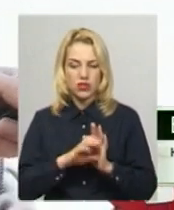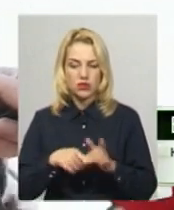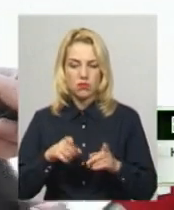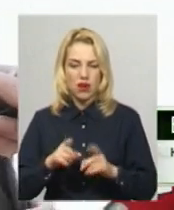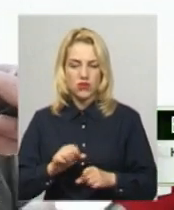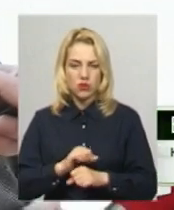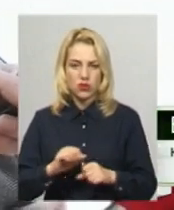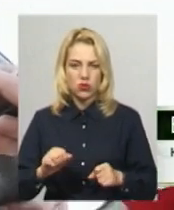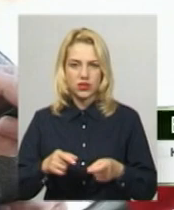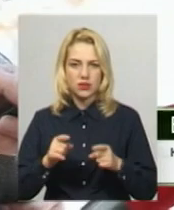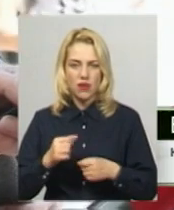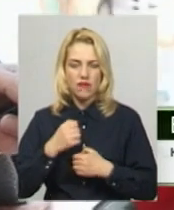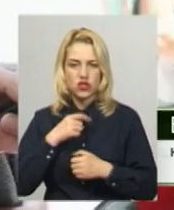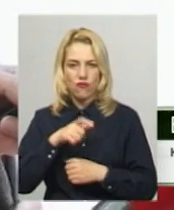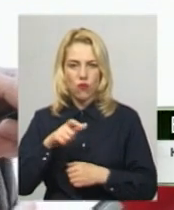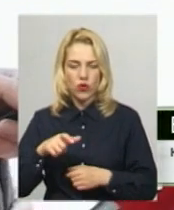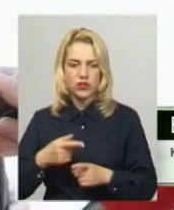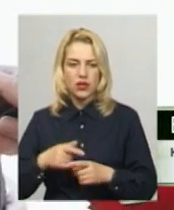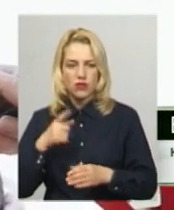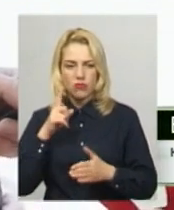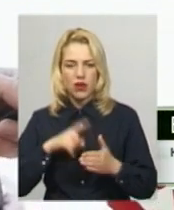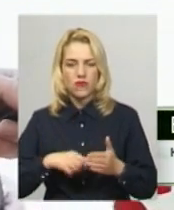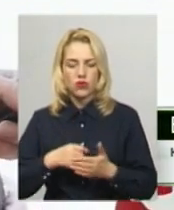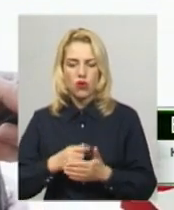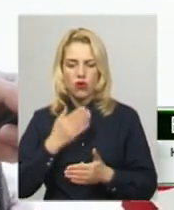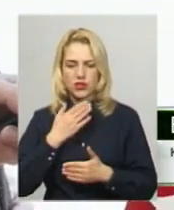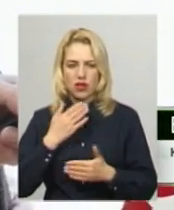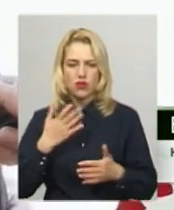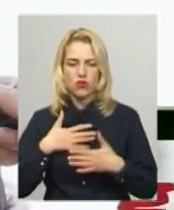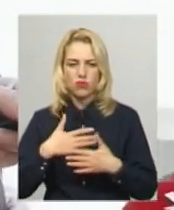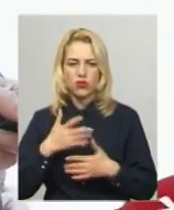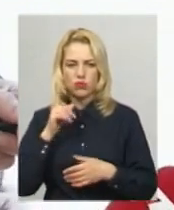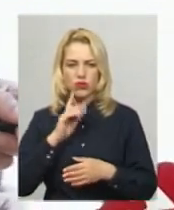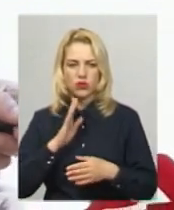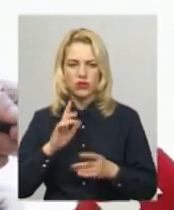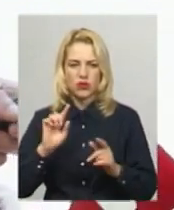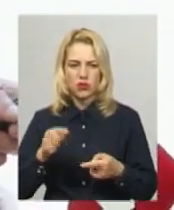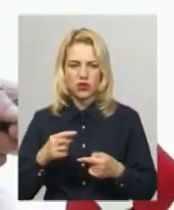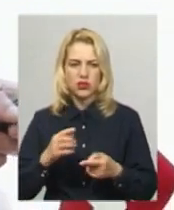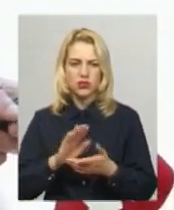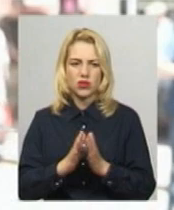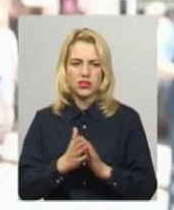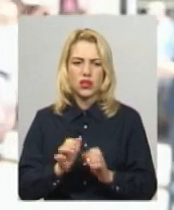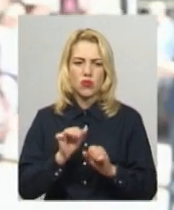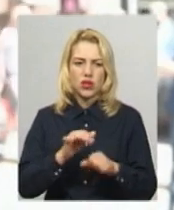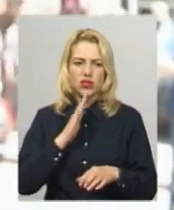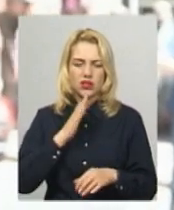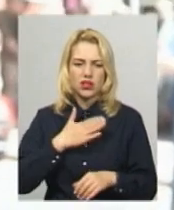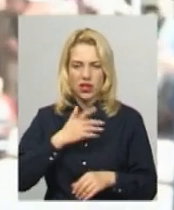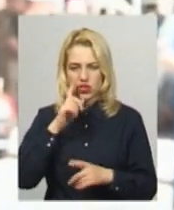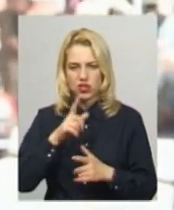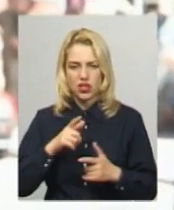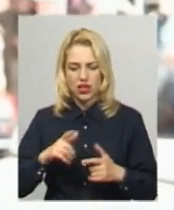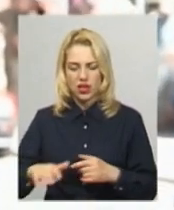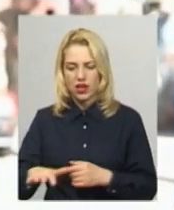я впевнений, в цьому буде до останнього бодиху, поки цього буде вимагати ситуація, боронити наш край. Бригада виконувала